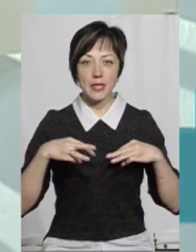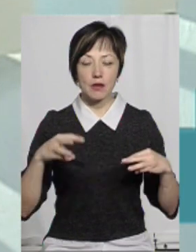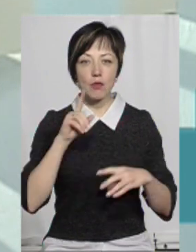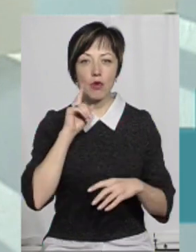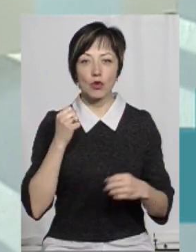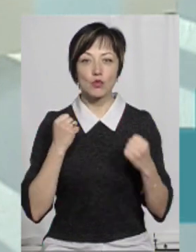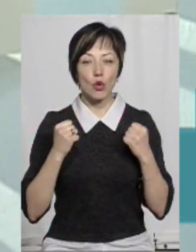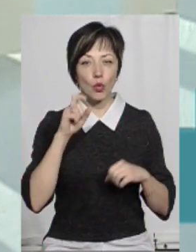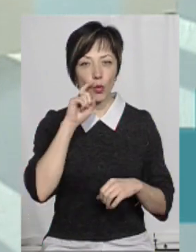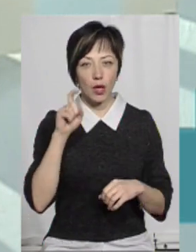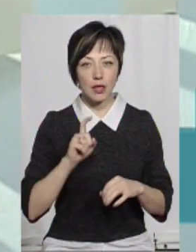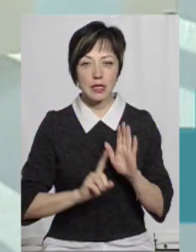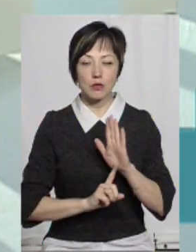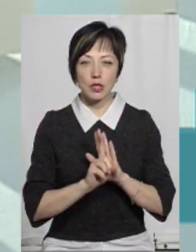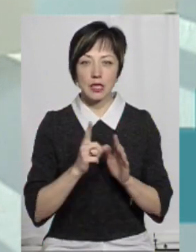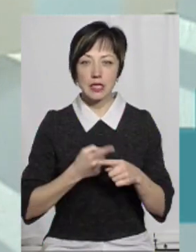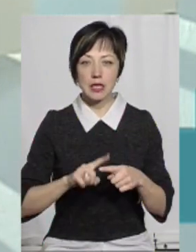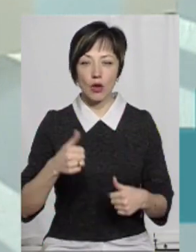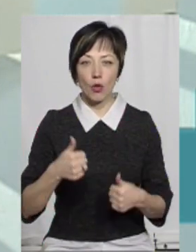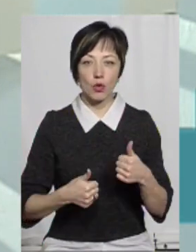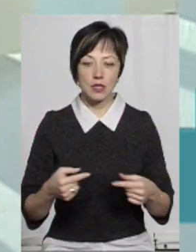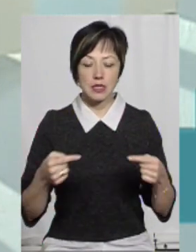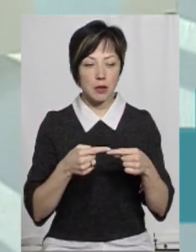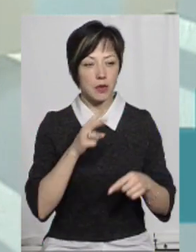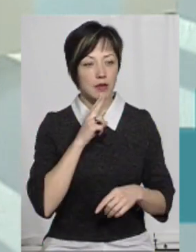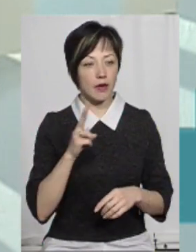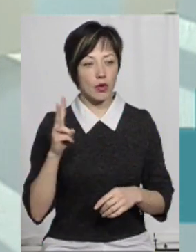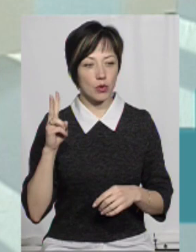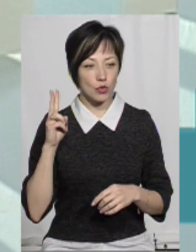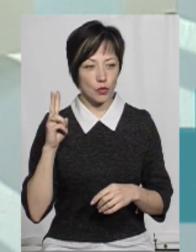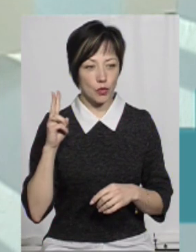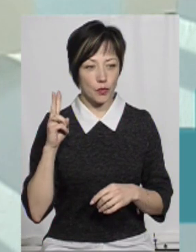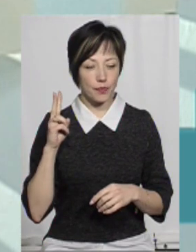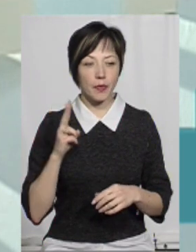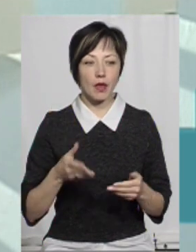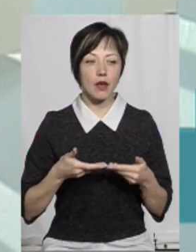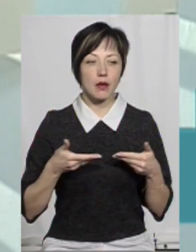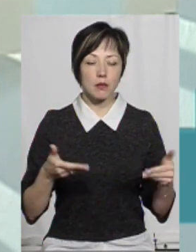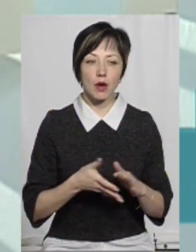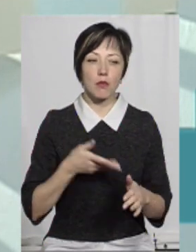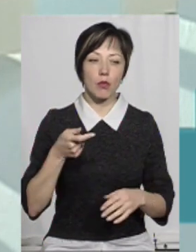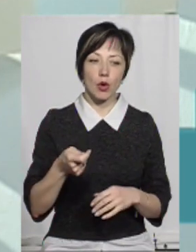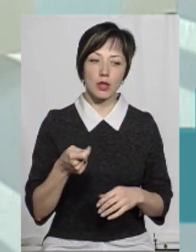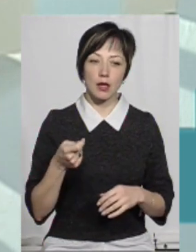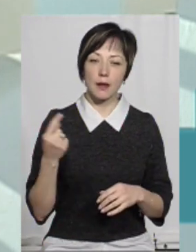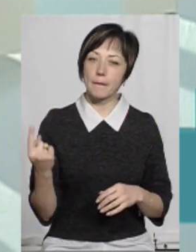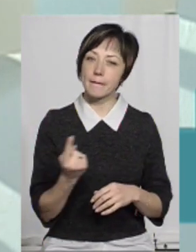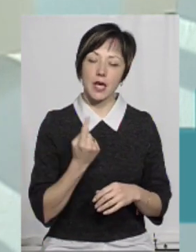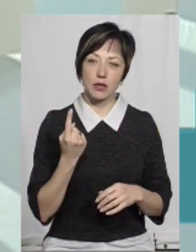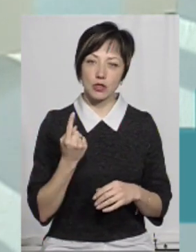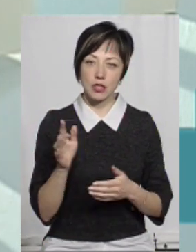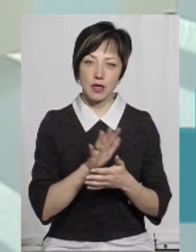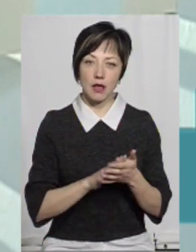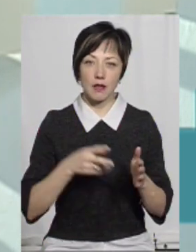молоді і спорту України започаткувало цей конкурс саме два роки тому. Ми подали одні з перших